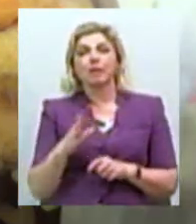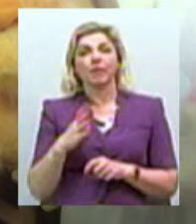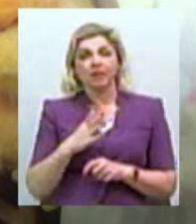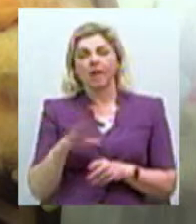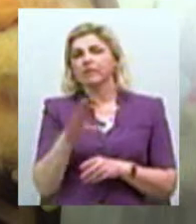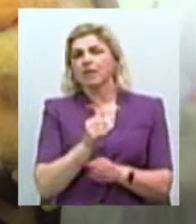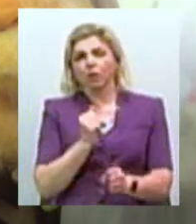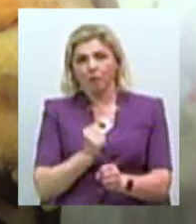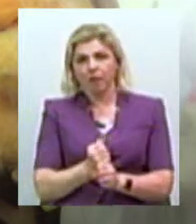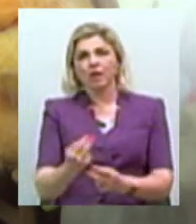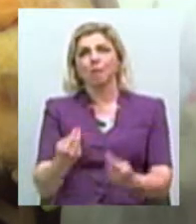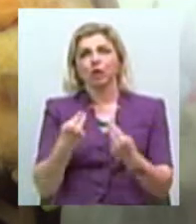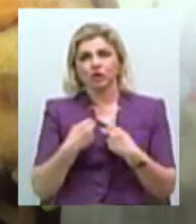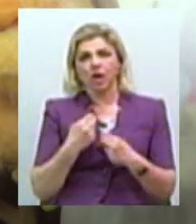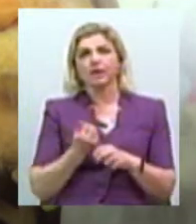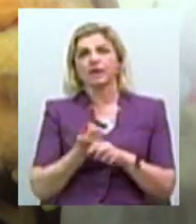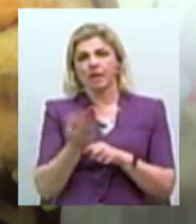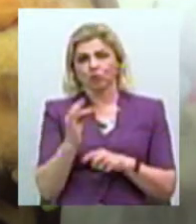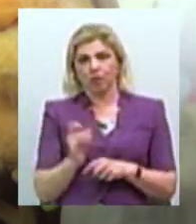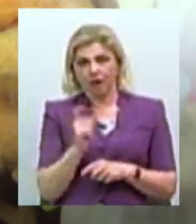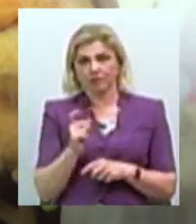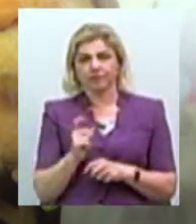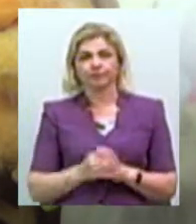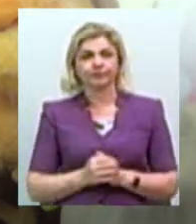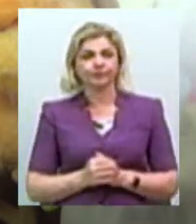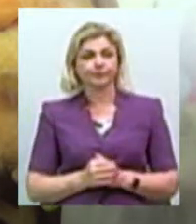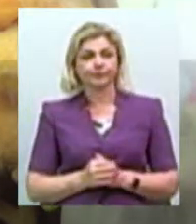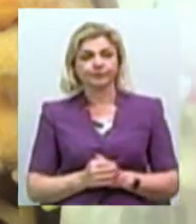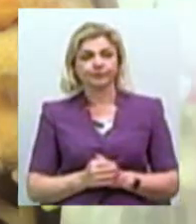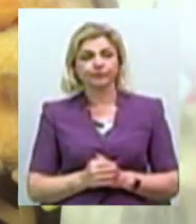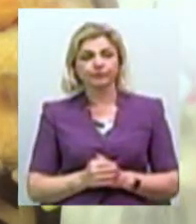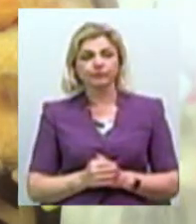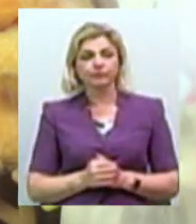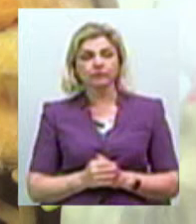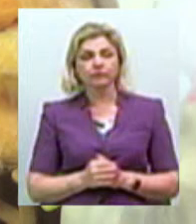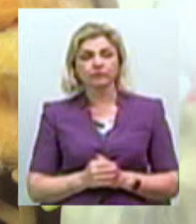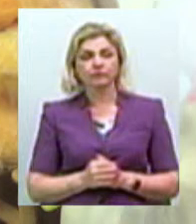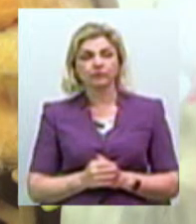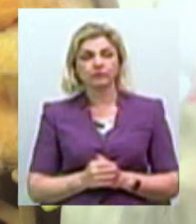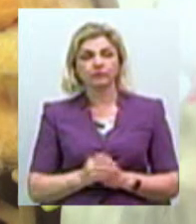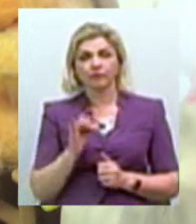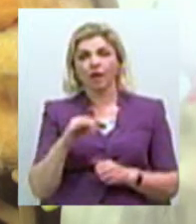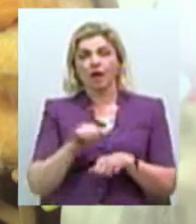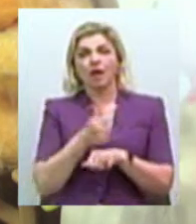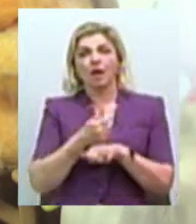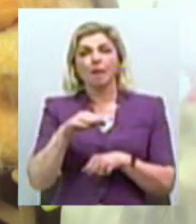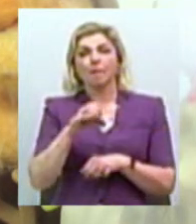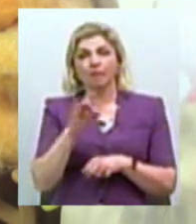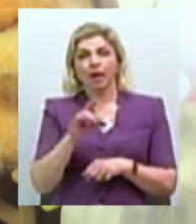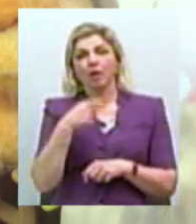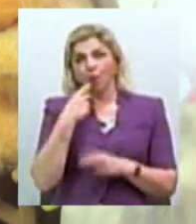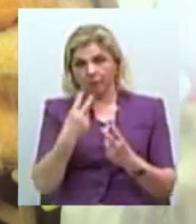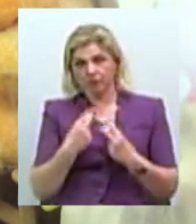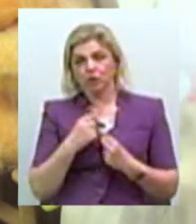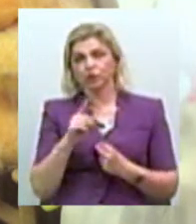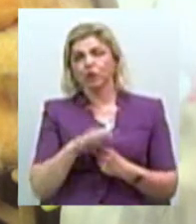приїжджали декілька разів, я не можу сказати, не були, що не обіцяли. І сам мер обіцяв, що садик буде в саду.